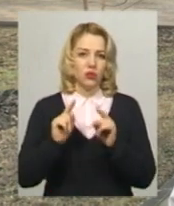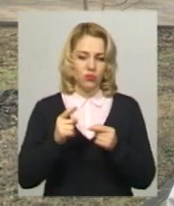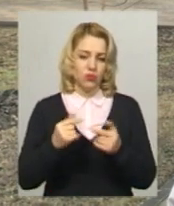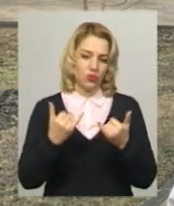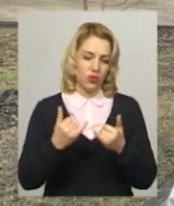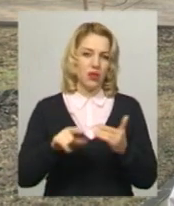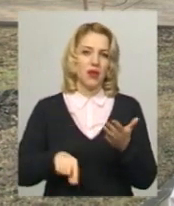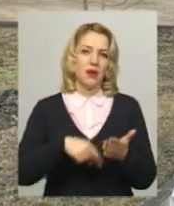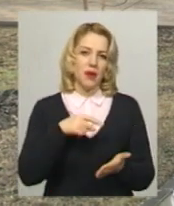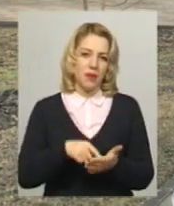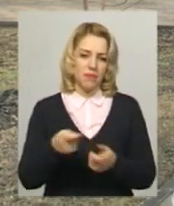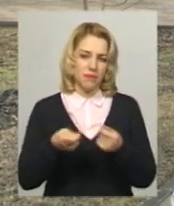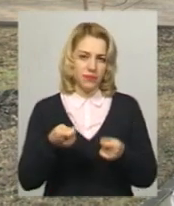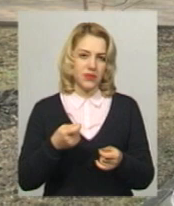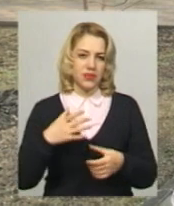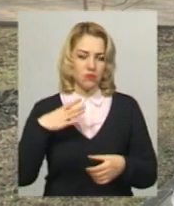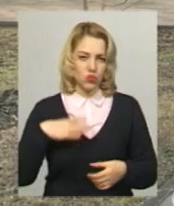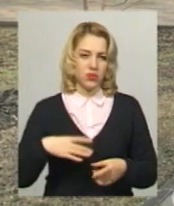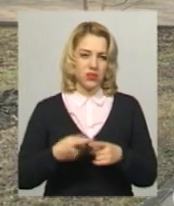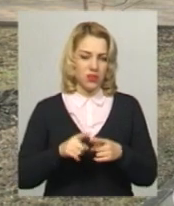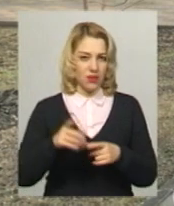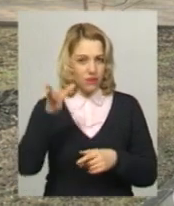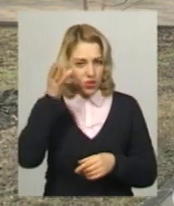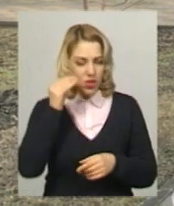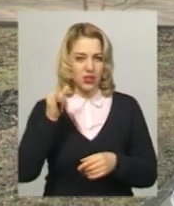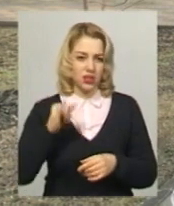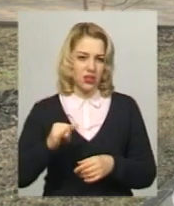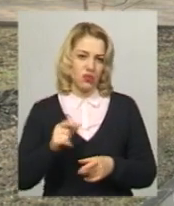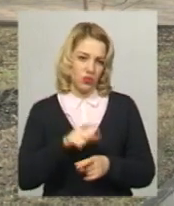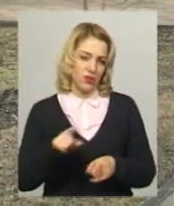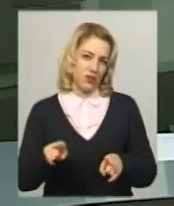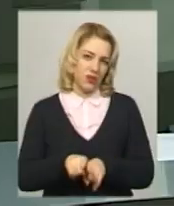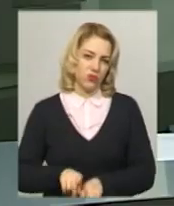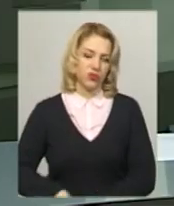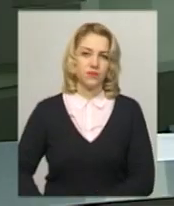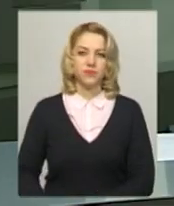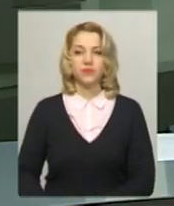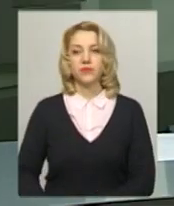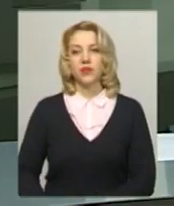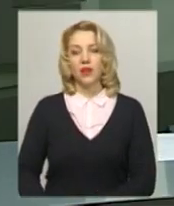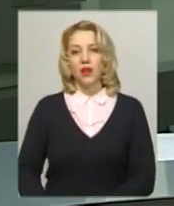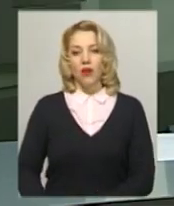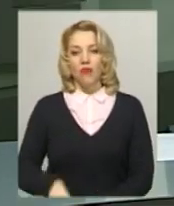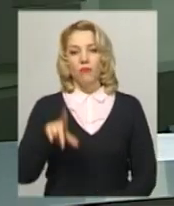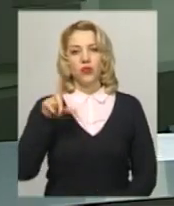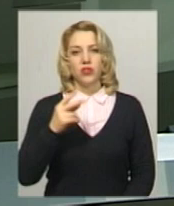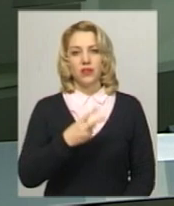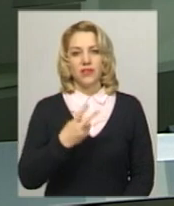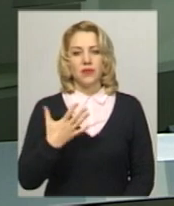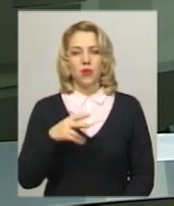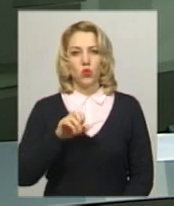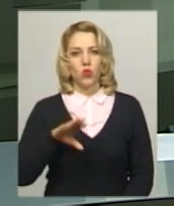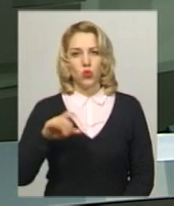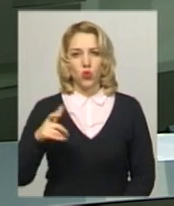міста, влада міська, вона мусить це вважати. Ну і громадяни також. У понеділок, 25